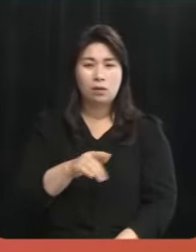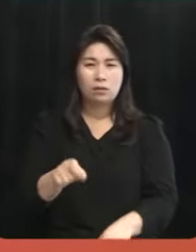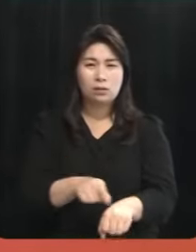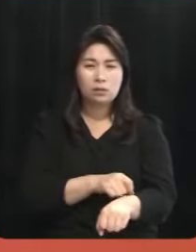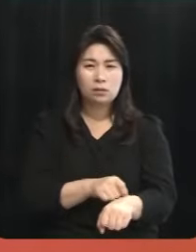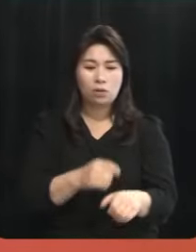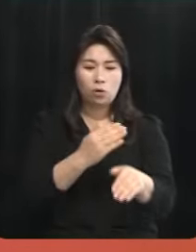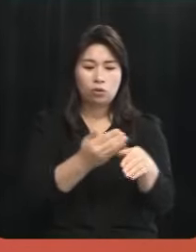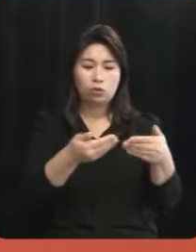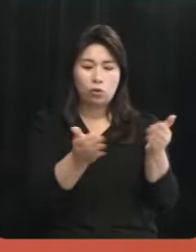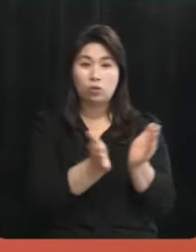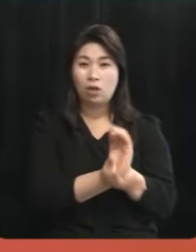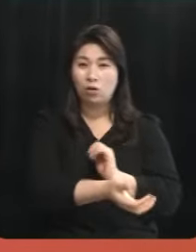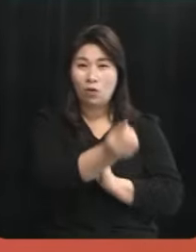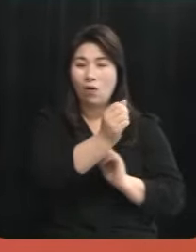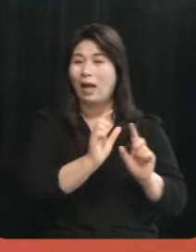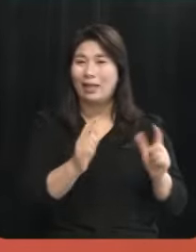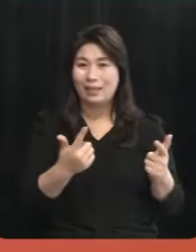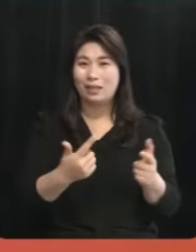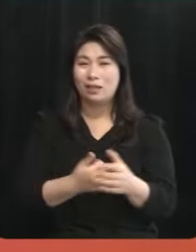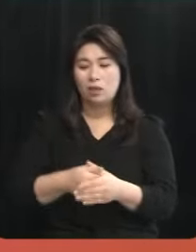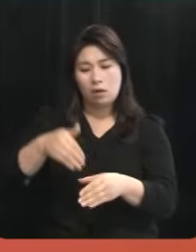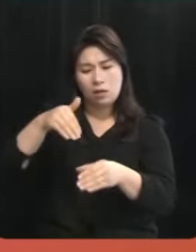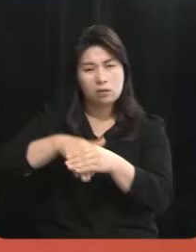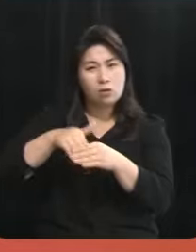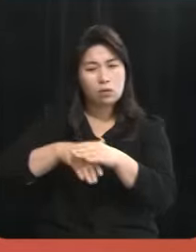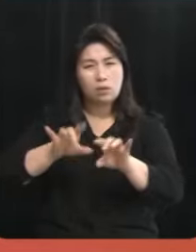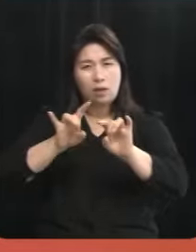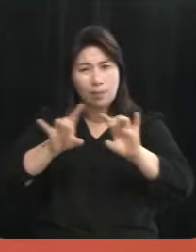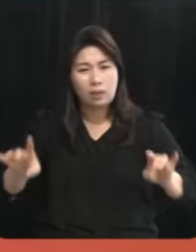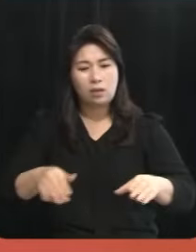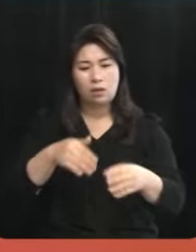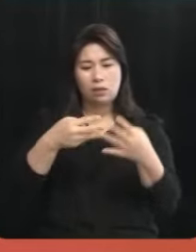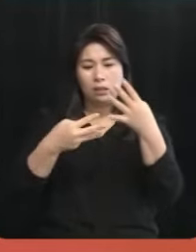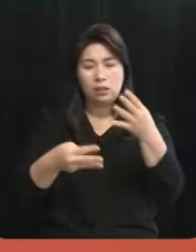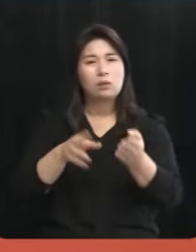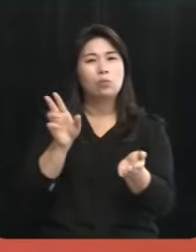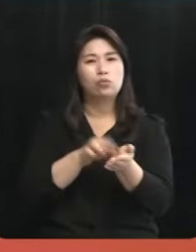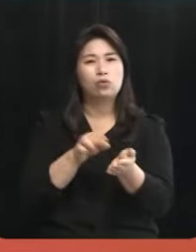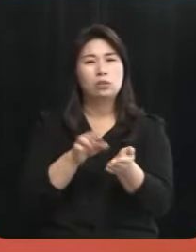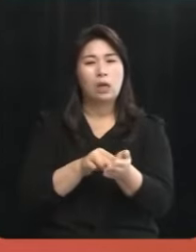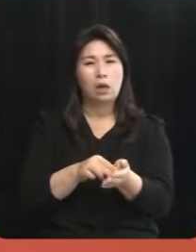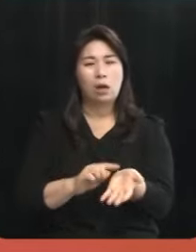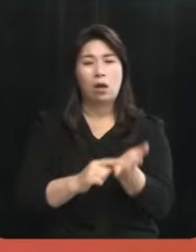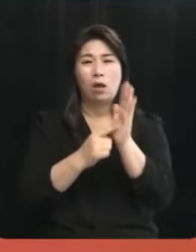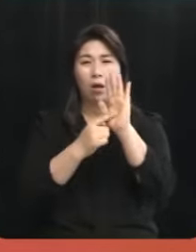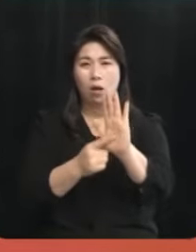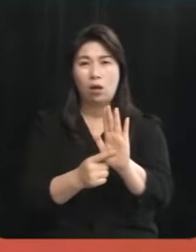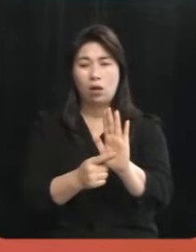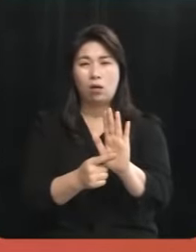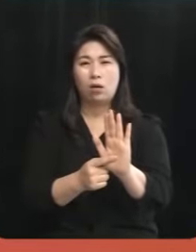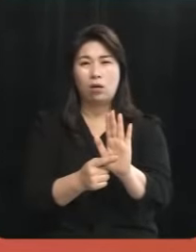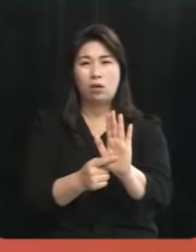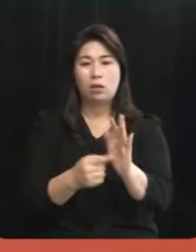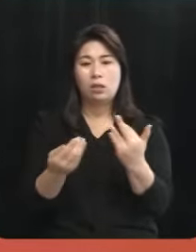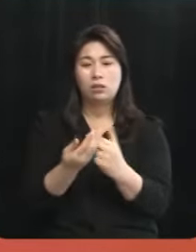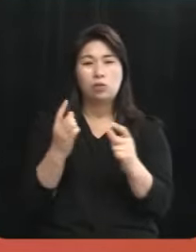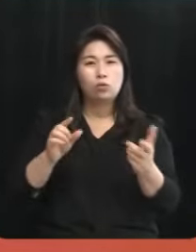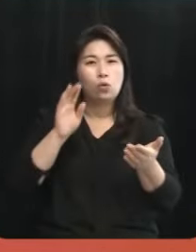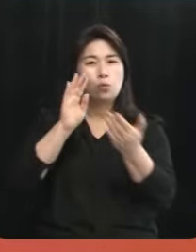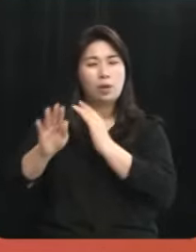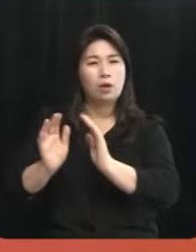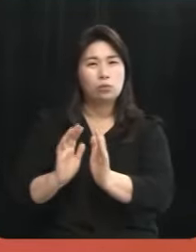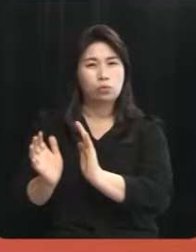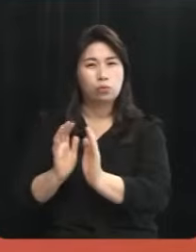정당의 전유물도 아닌데 선거 때마다 4.3 문제가 이슈화 돼서 이런 제주의 미래를